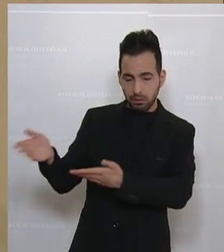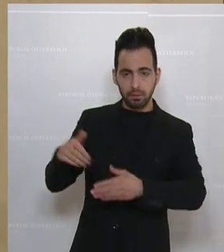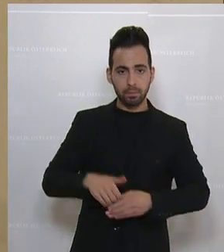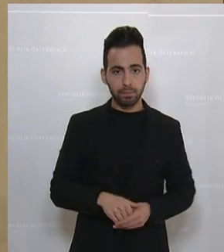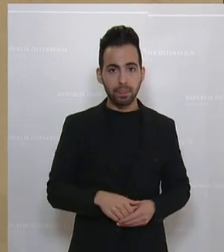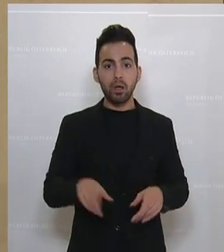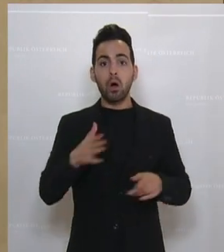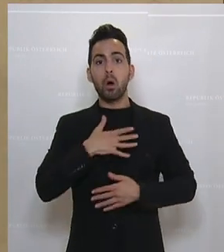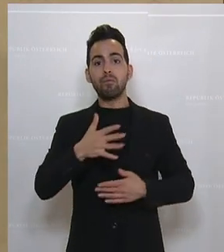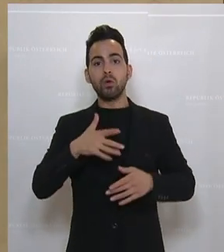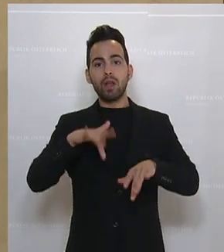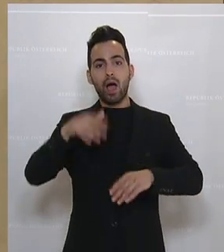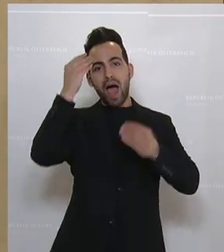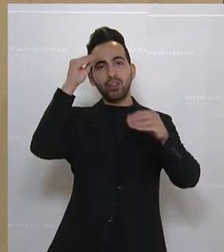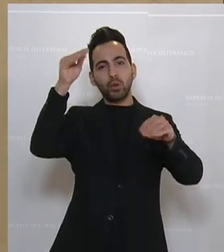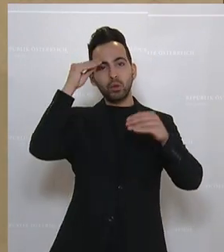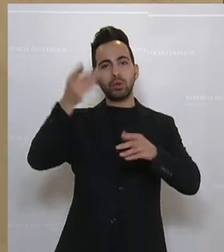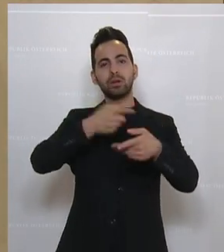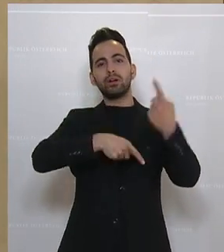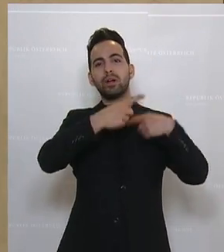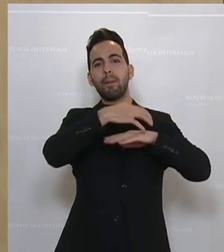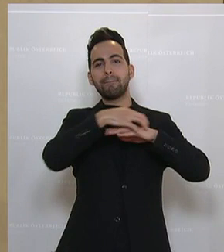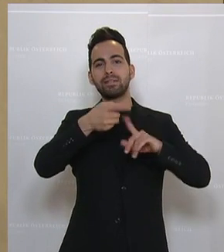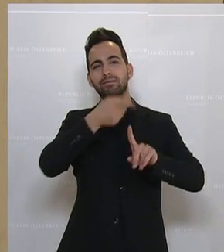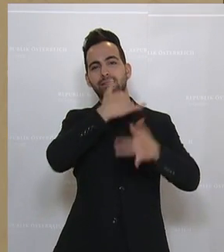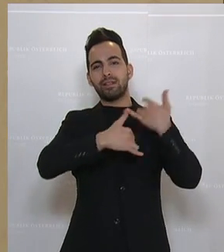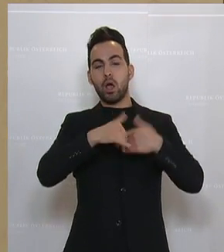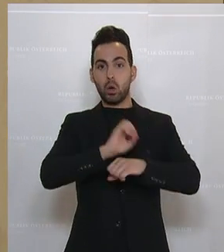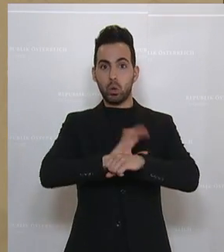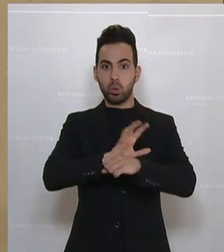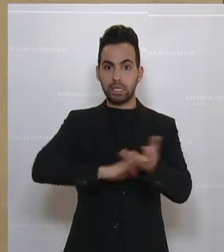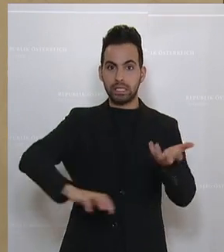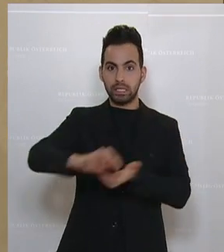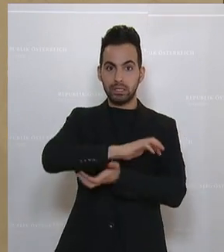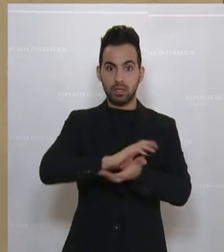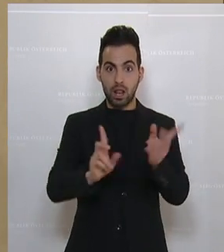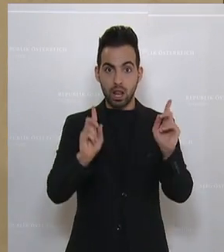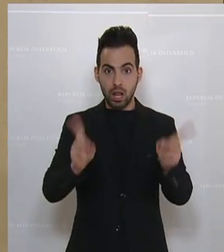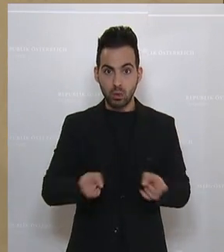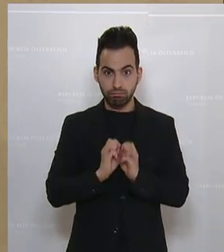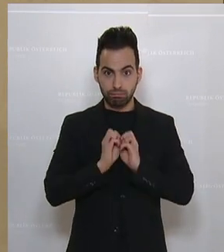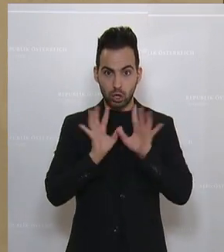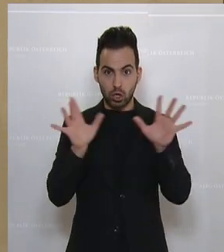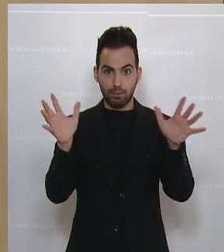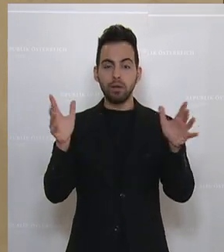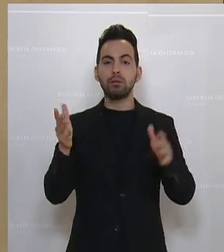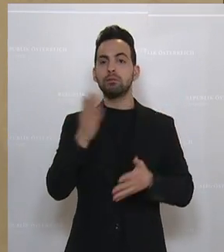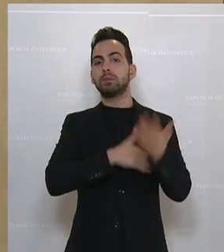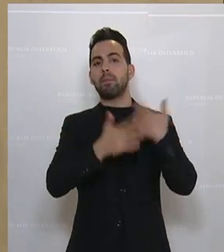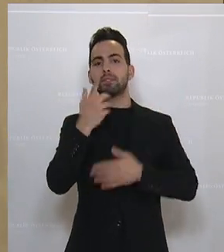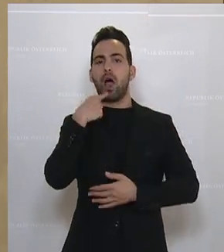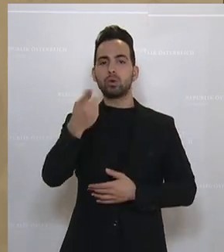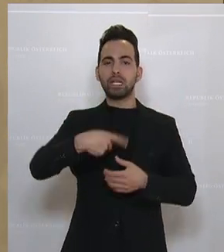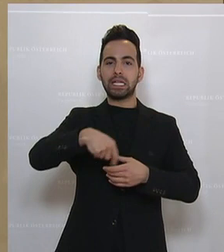obwohl es die Ankündigung gegeben hat im März des Feuers, als die Corona-Krise ausgebrochen ist, hat es ja die